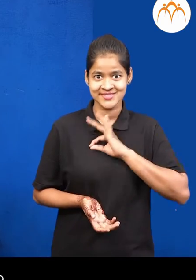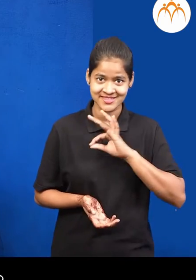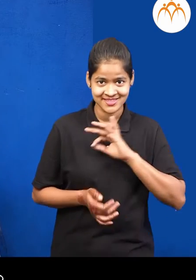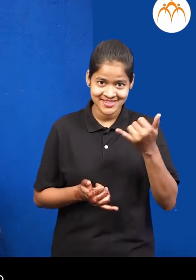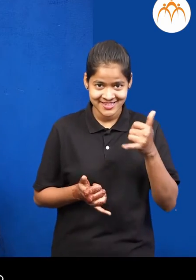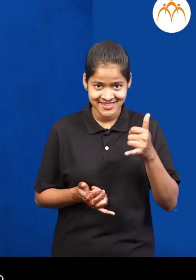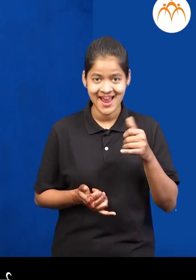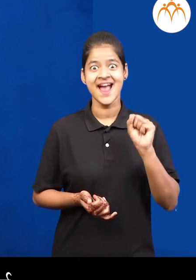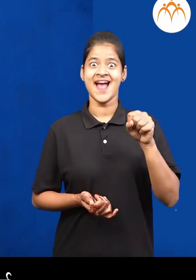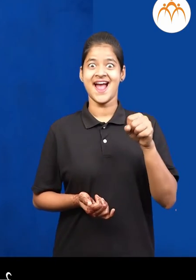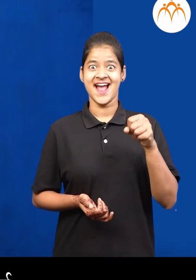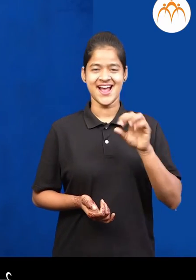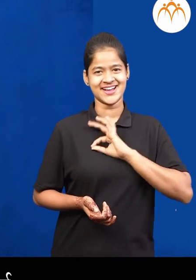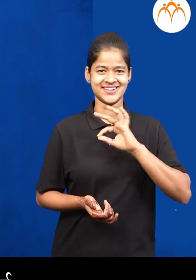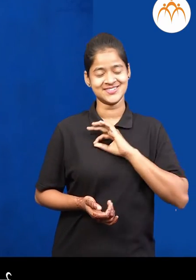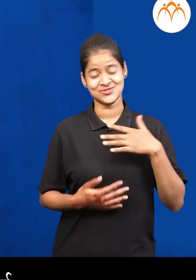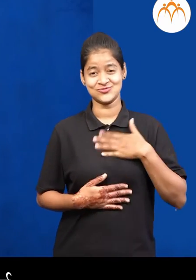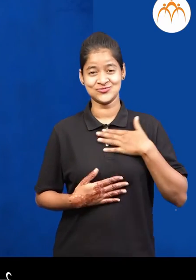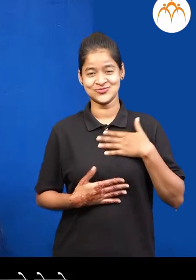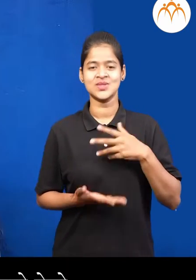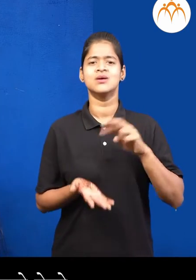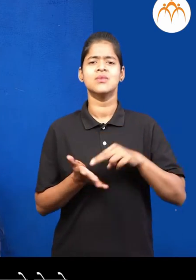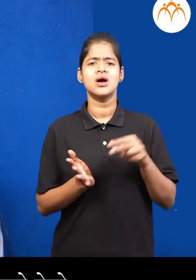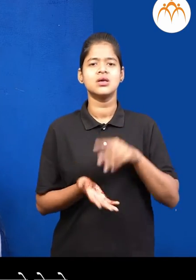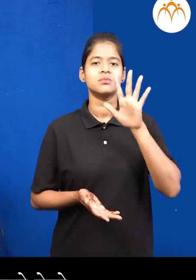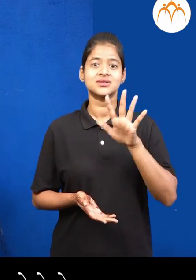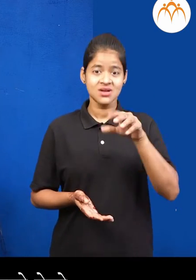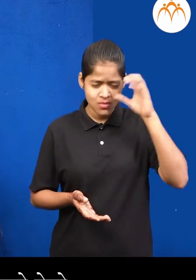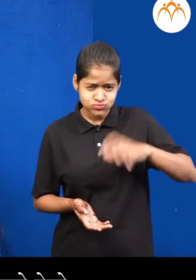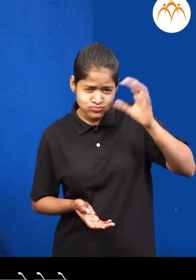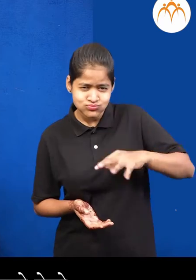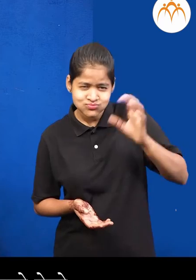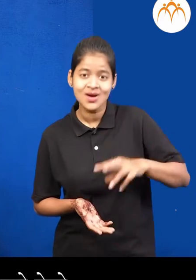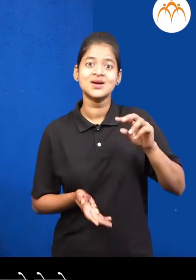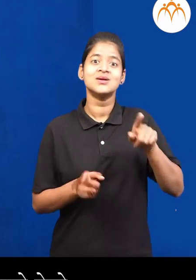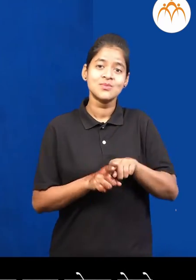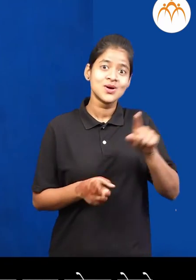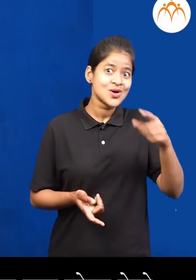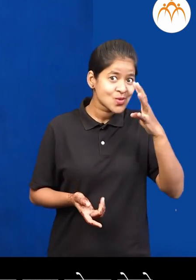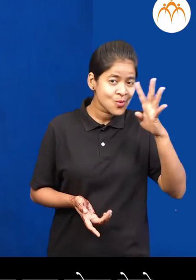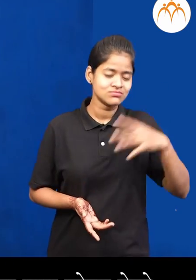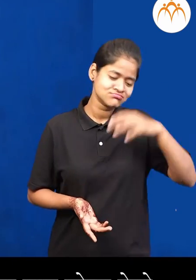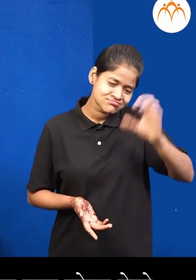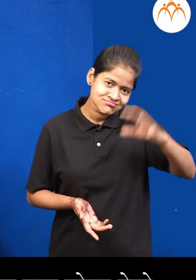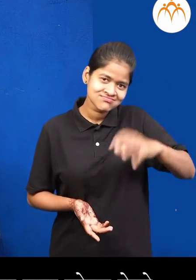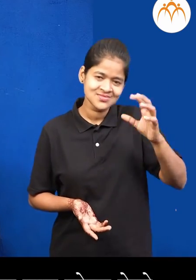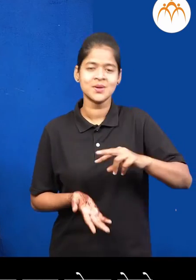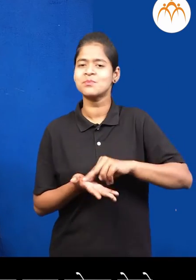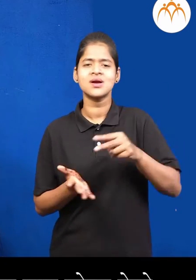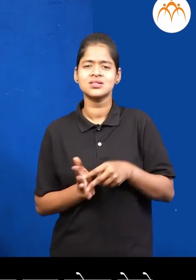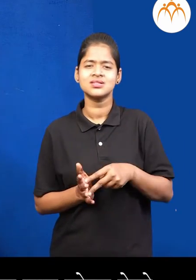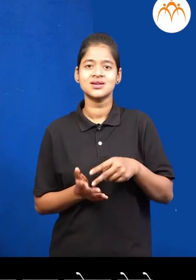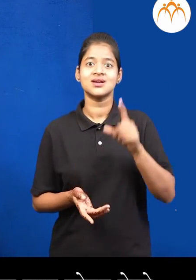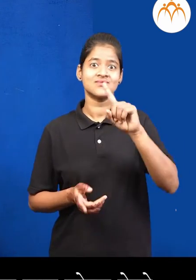मज़ जाली की नै? हो, खुप मज़ जाली तै तु पाच टप्पे केले, अण मी नव टप्पे केले, तया मधे पन, आपन आधी चा